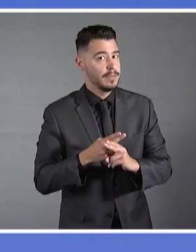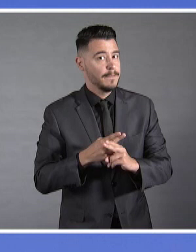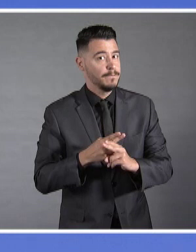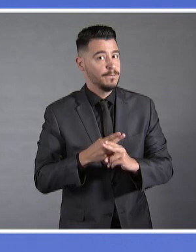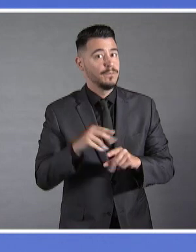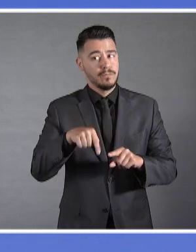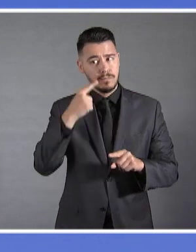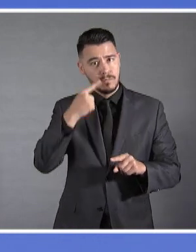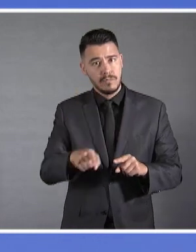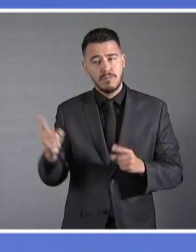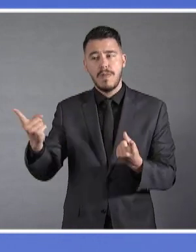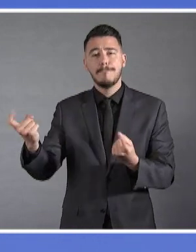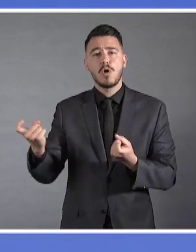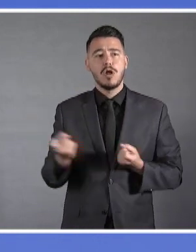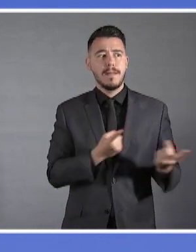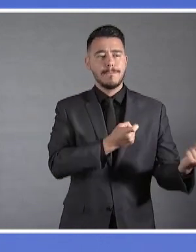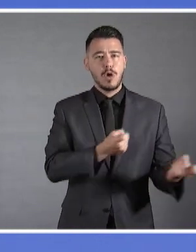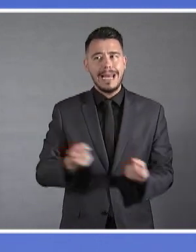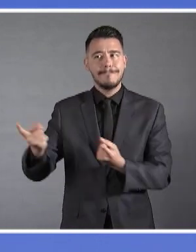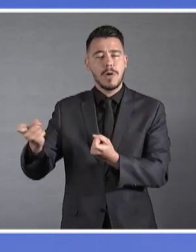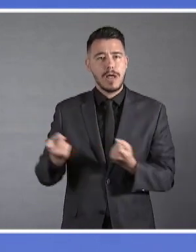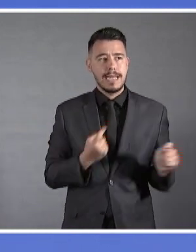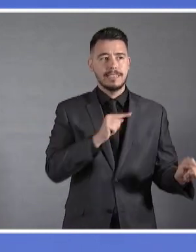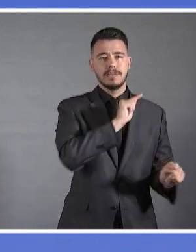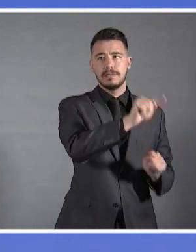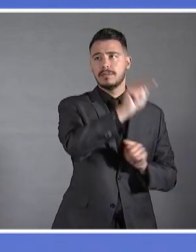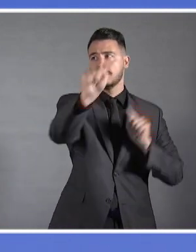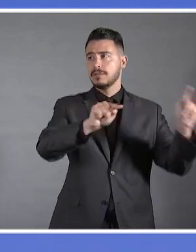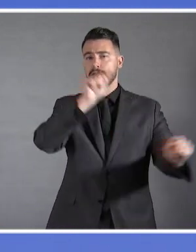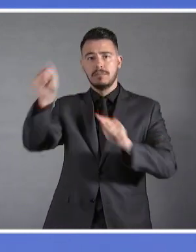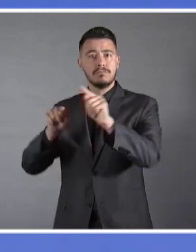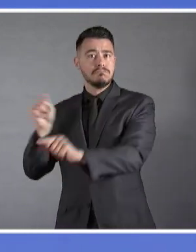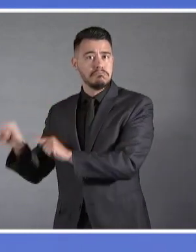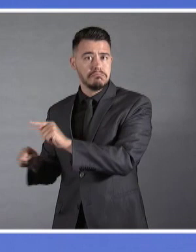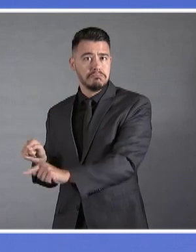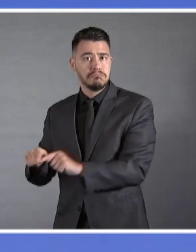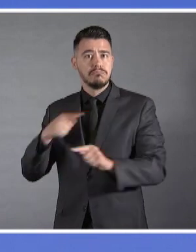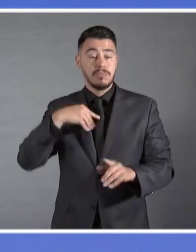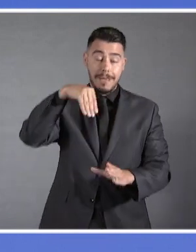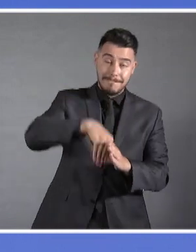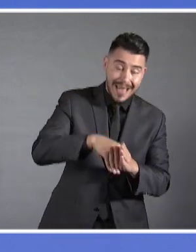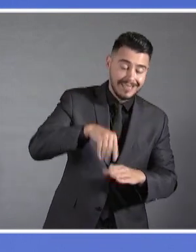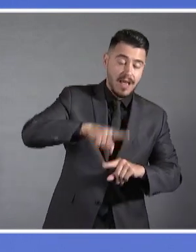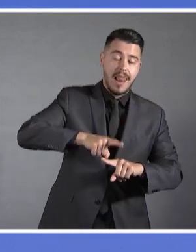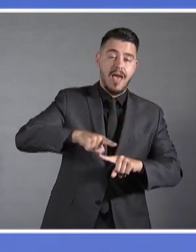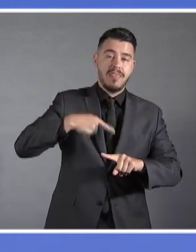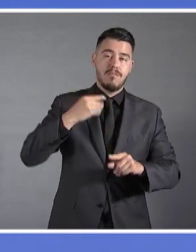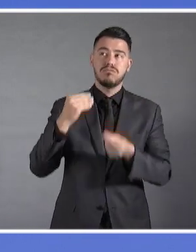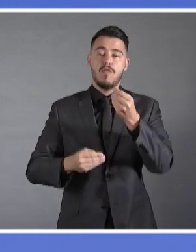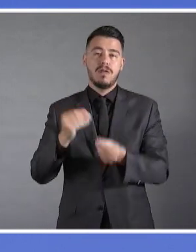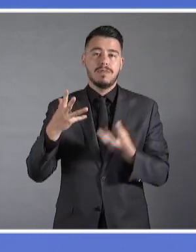διορατικότητα, με επίγνωση των παγκόσμιων προβλημάτων και των εθνικών προκλήσεων στις πραγματικές τους όμως